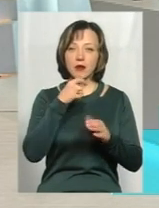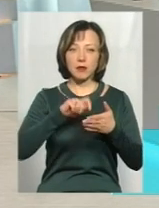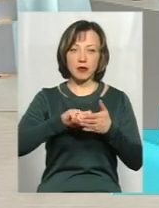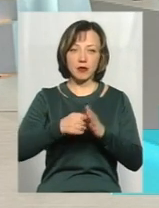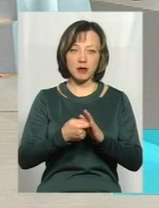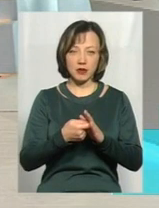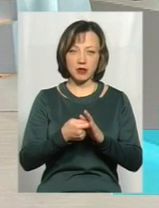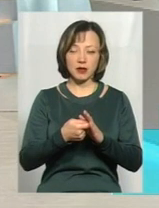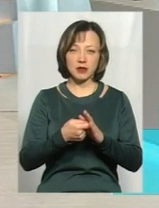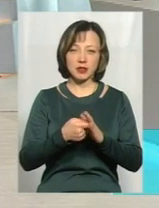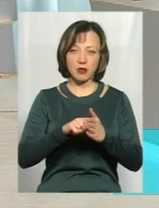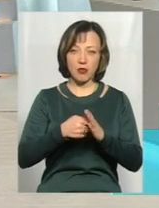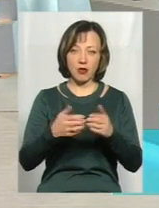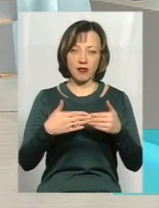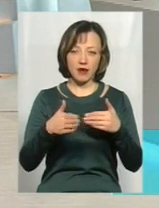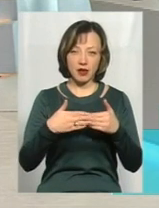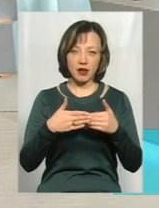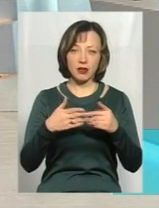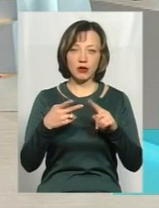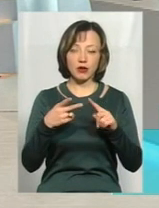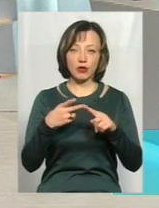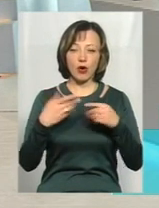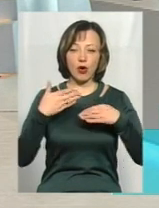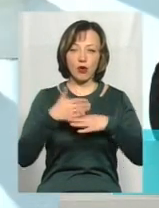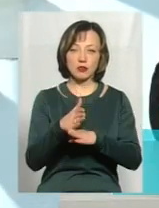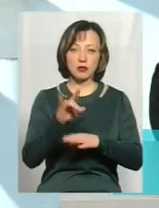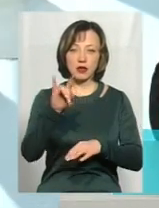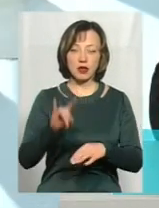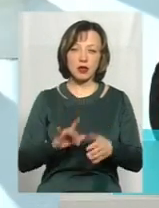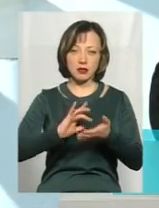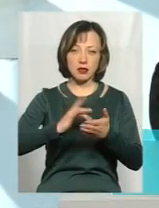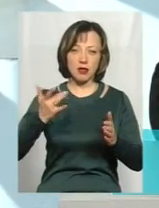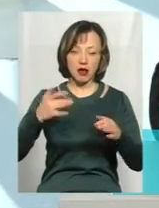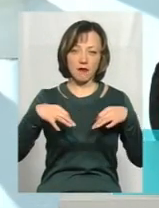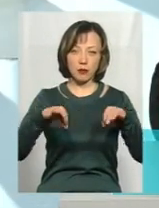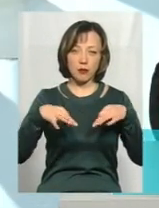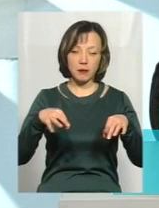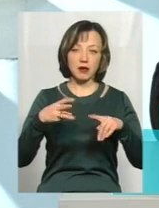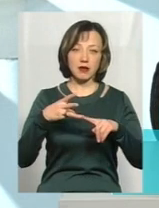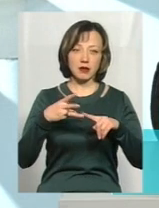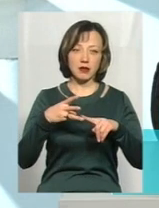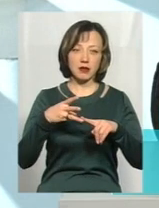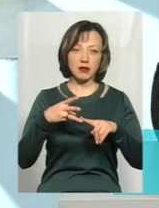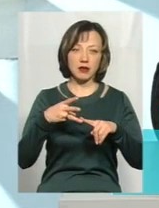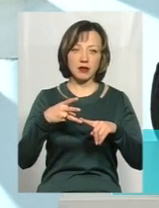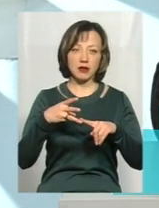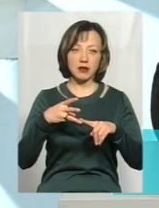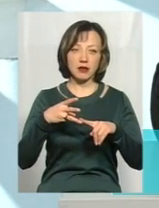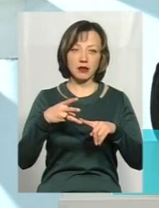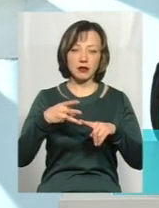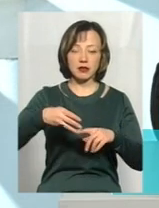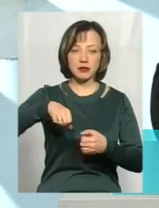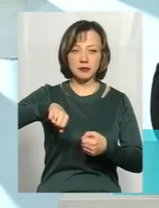дверей, також розбиття скла автомобіля, і підважування бувають,